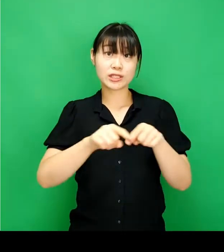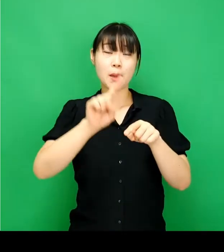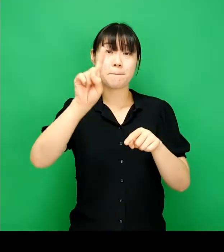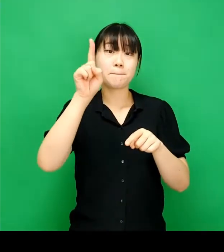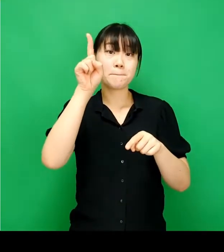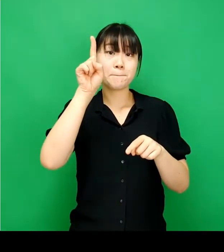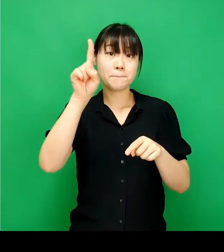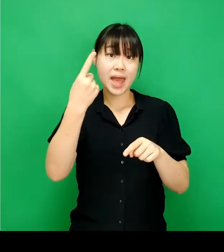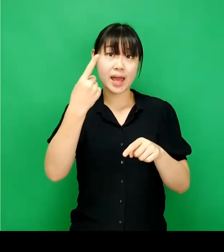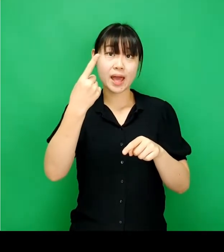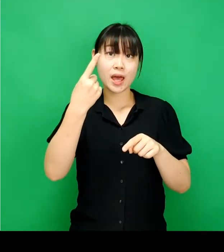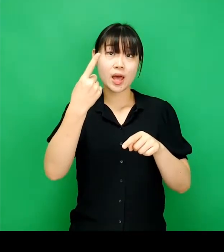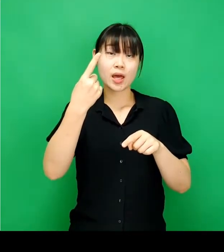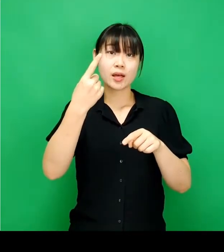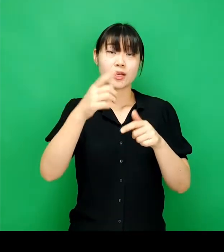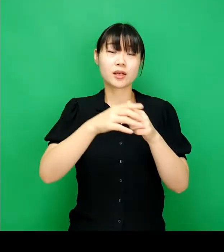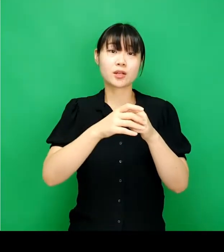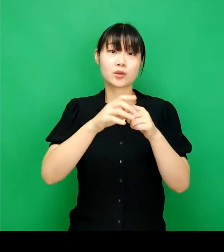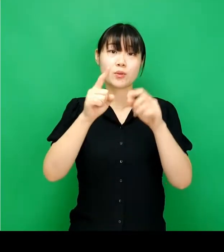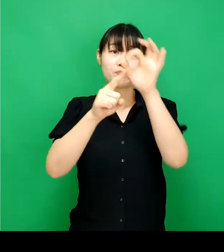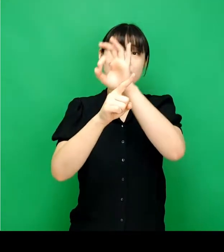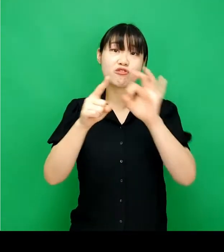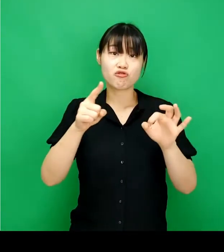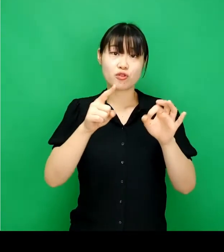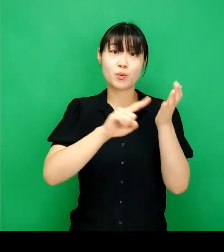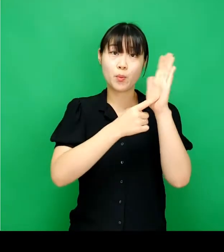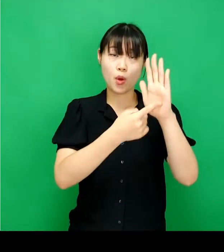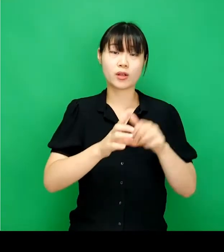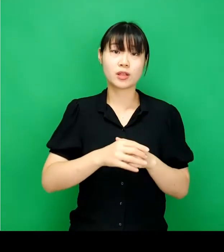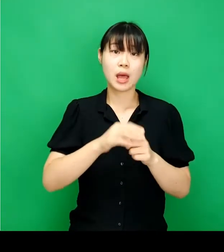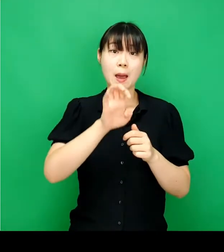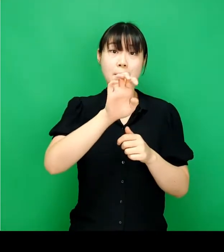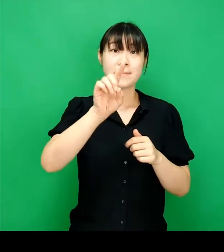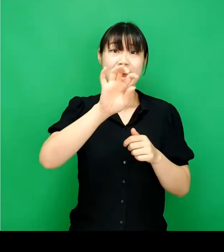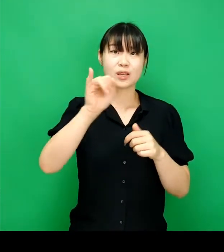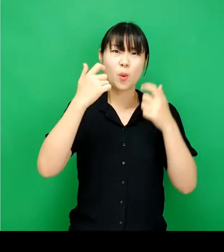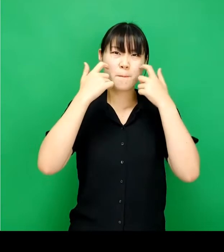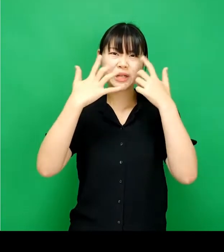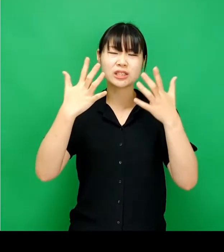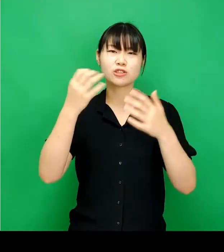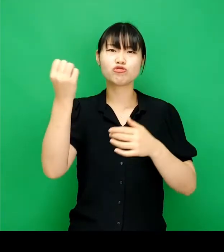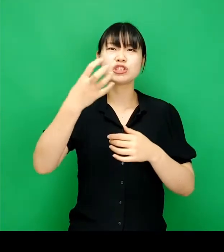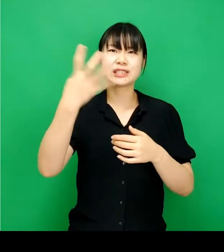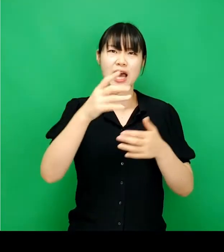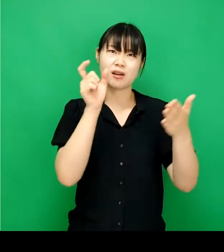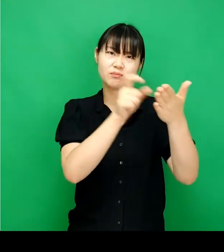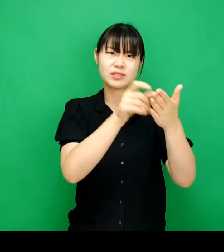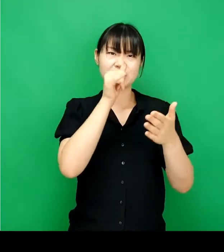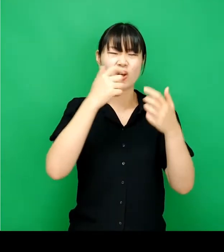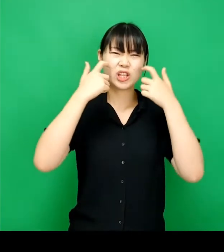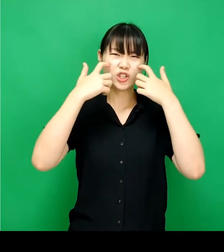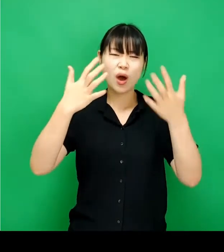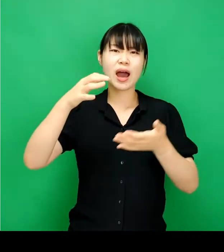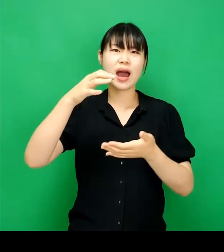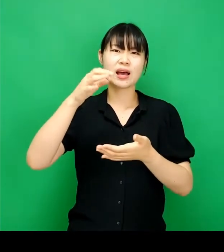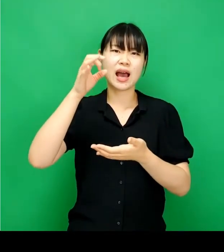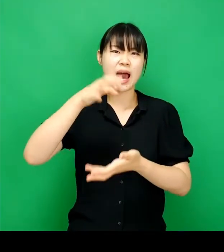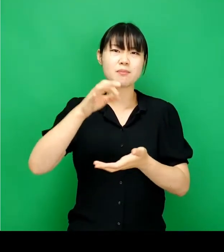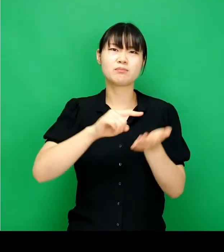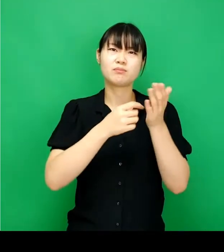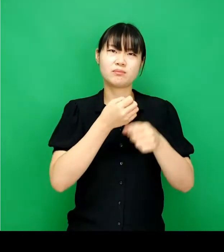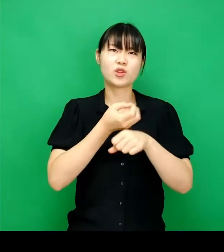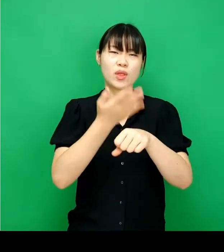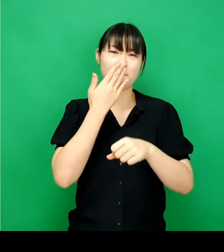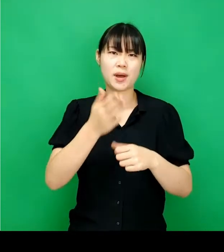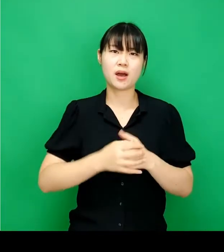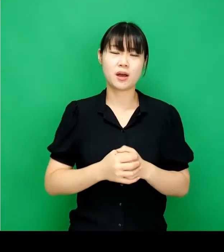전체를 백분율 또는 분수로 나눠 비율을 표현합니다. 파이차트도 반드시 수치가 표시되어 있어야 정확한 값을